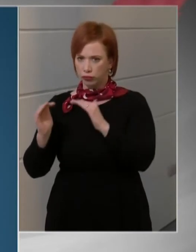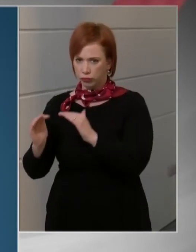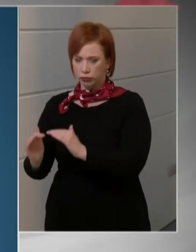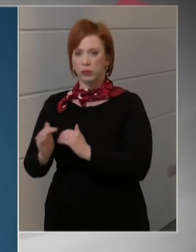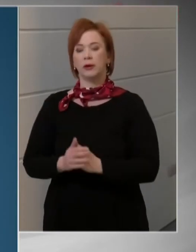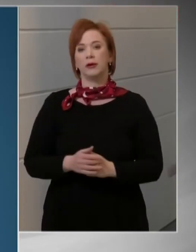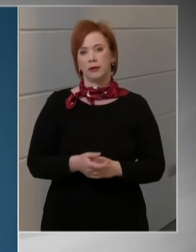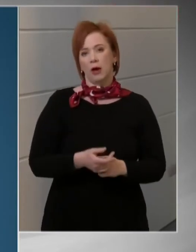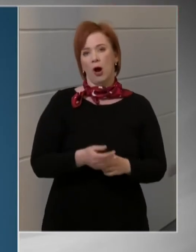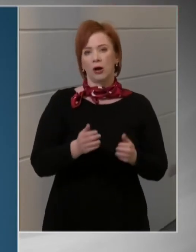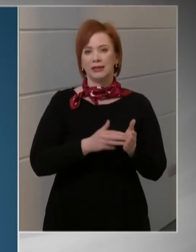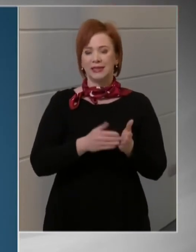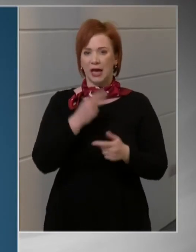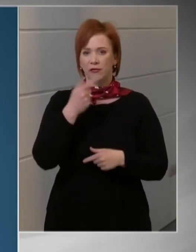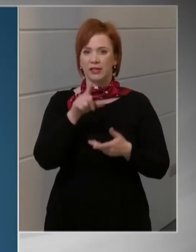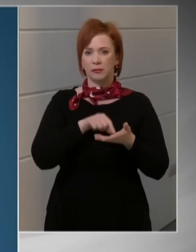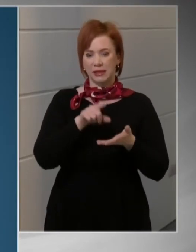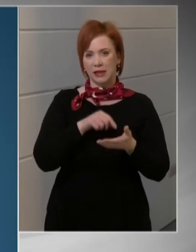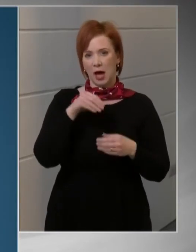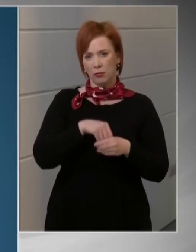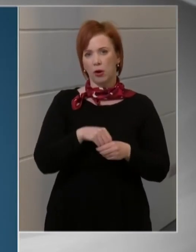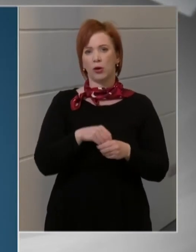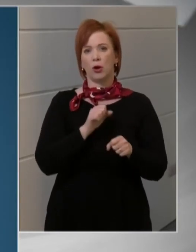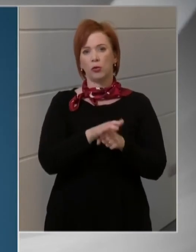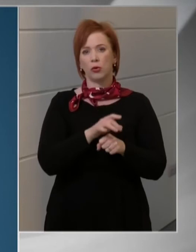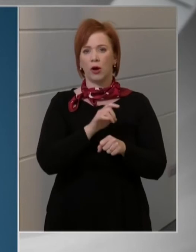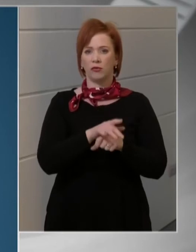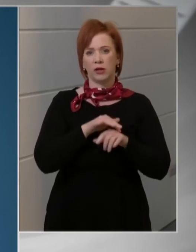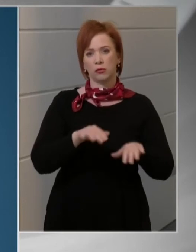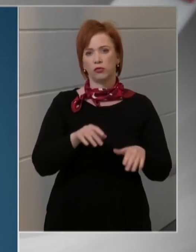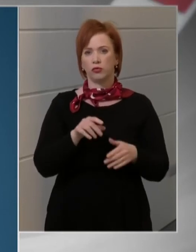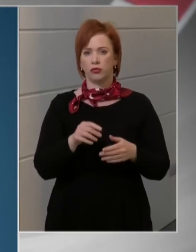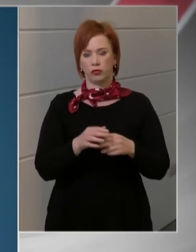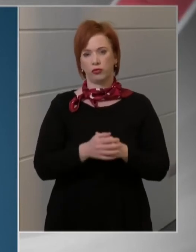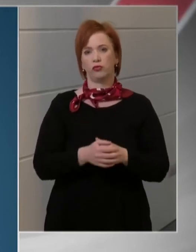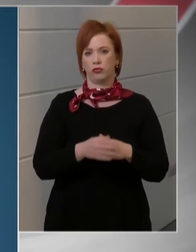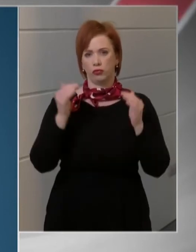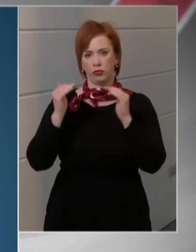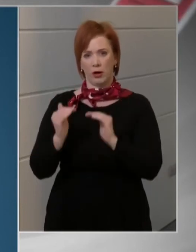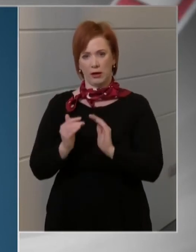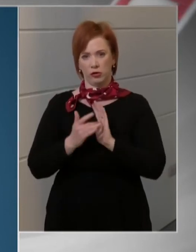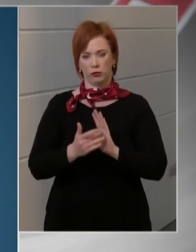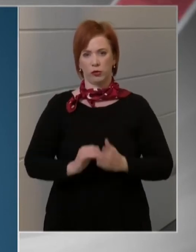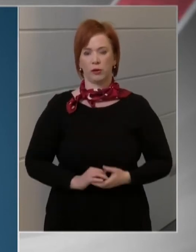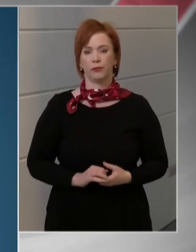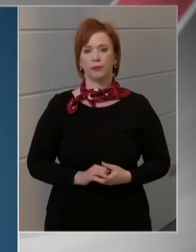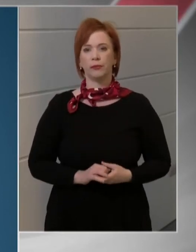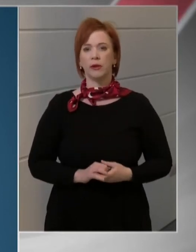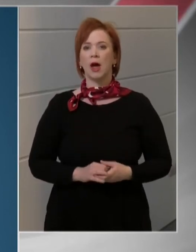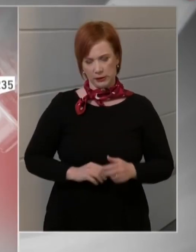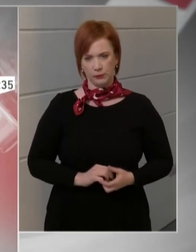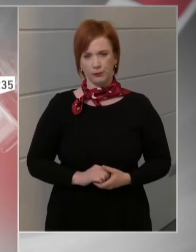járványügyi osztályvezető elmondta, ezen a héten a házi orvosok, a Sinopharm, a Janssen, valamint a Moderna vakcinákkal oltanak a